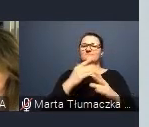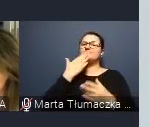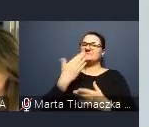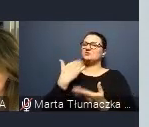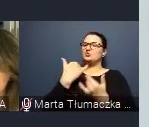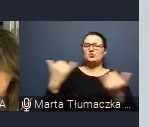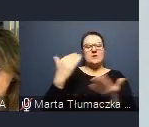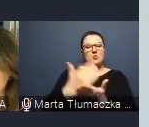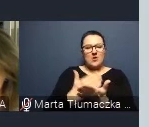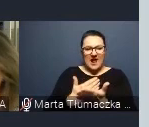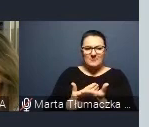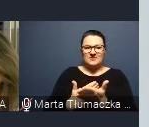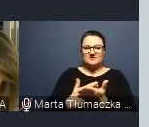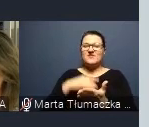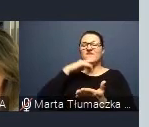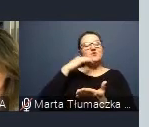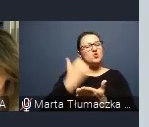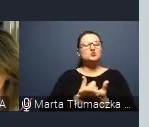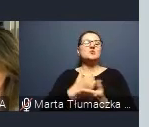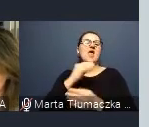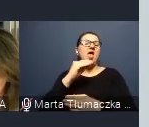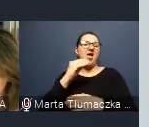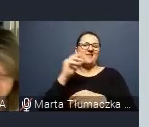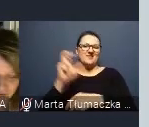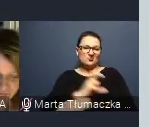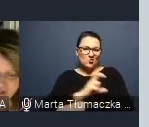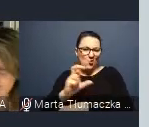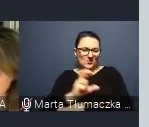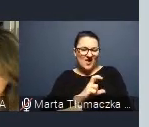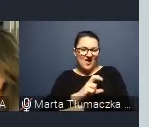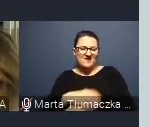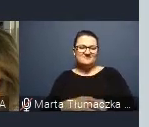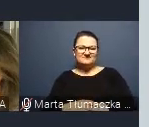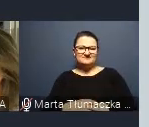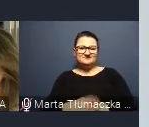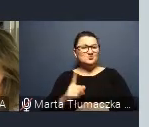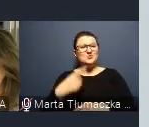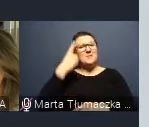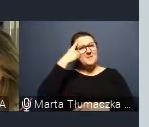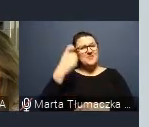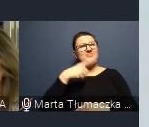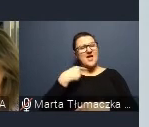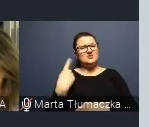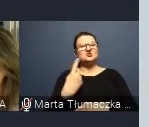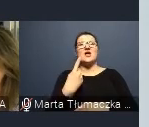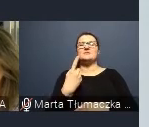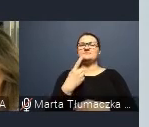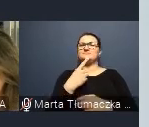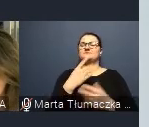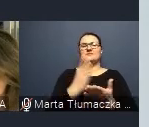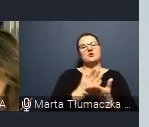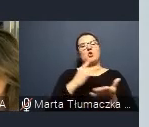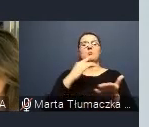wykorzystujące e-technologię. Czyli musimy pamiętać o tym, że samo korzystanie z programu na tablecie